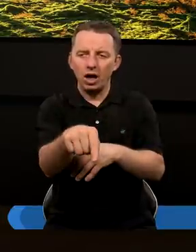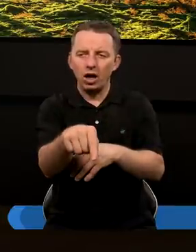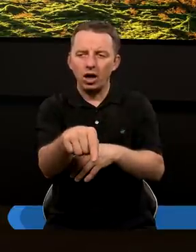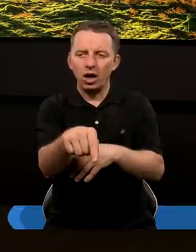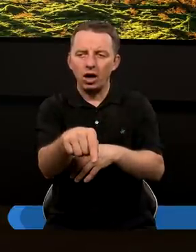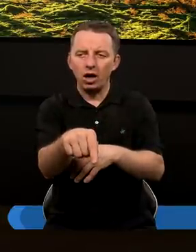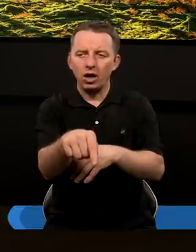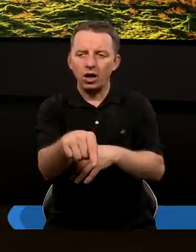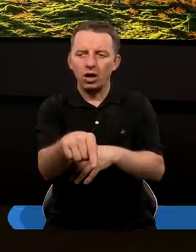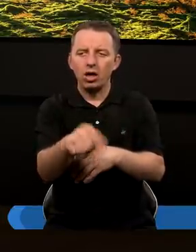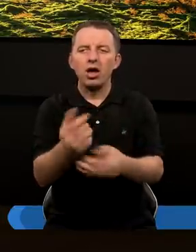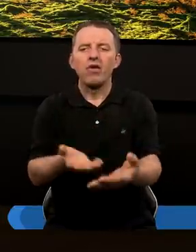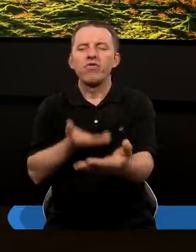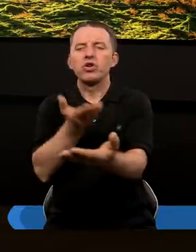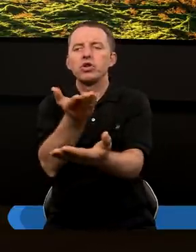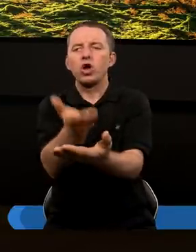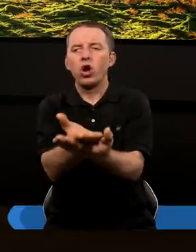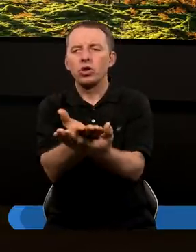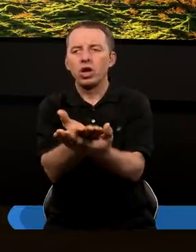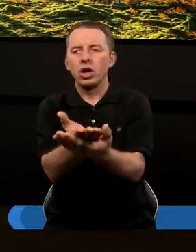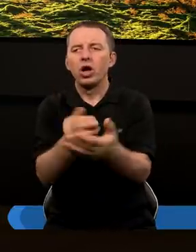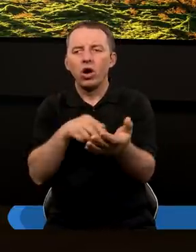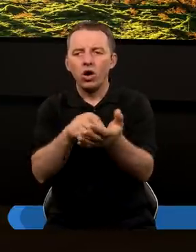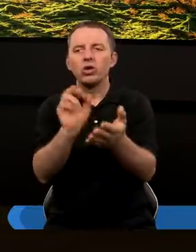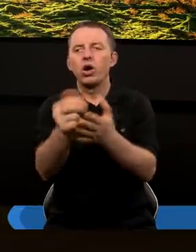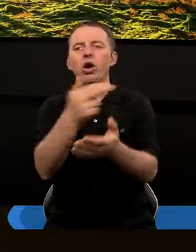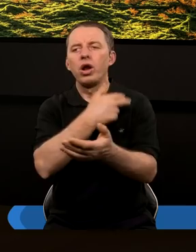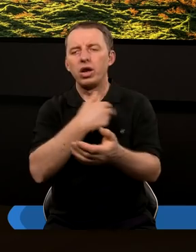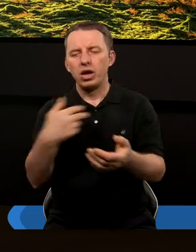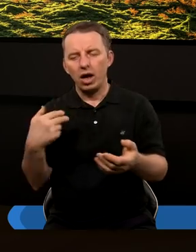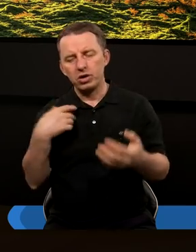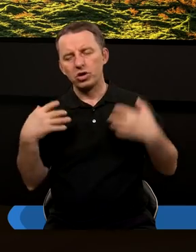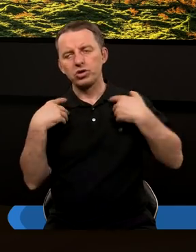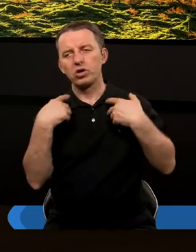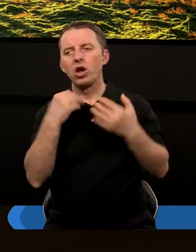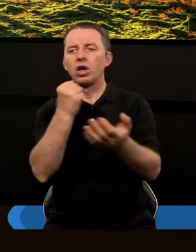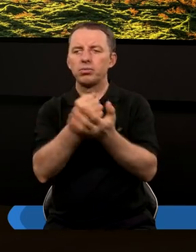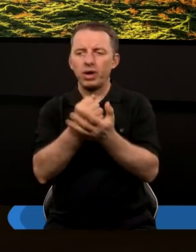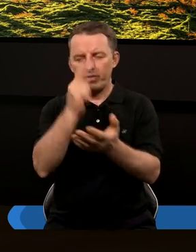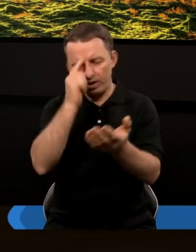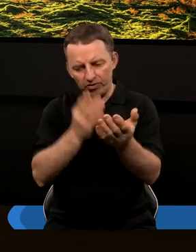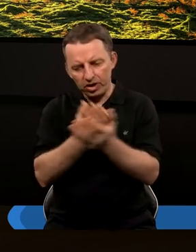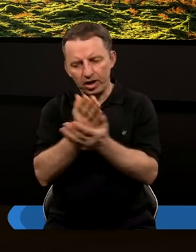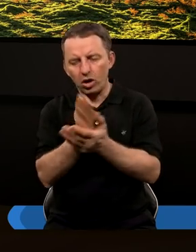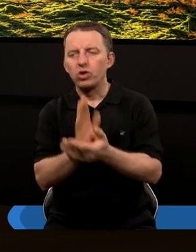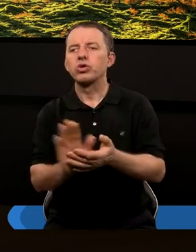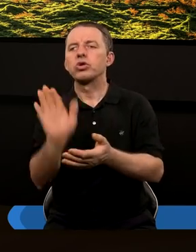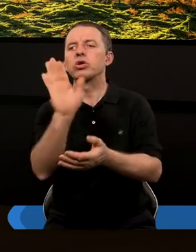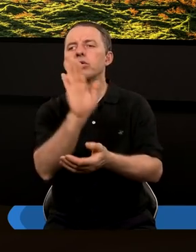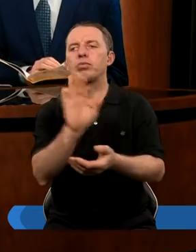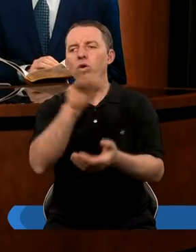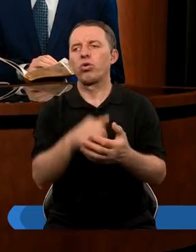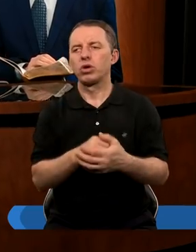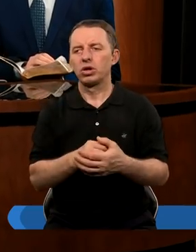Jakie możemy z tej historii wziąć wnioski, gdy chodzi o nasze życie, o kwestię wierności Bogu?